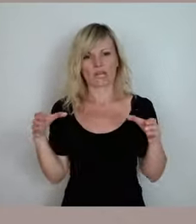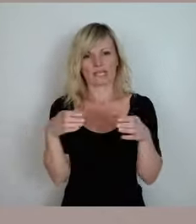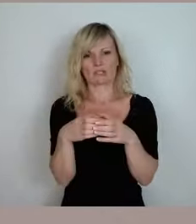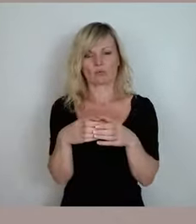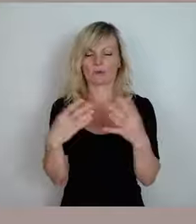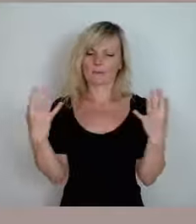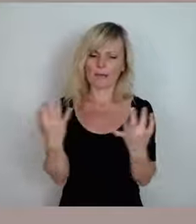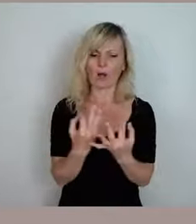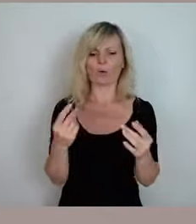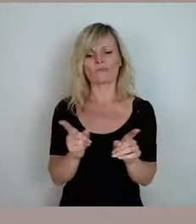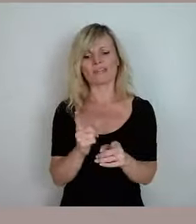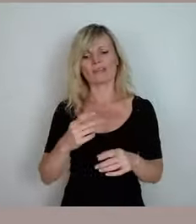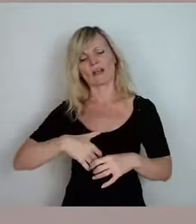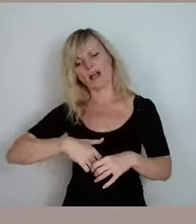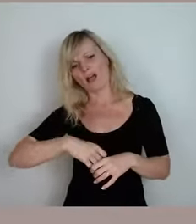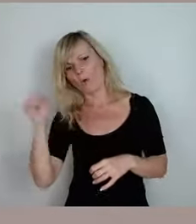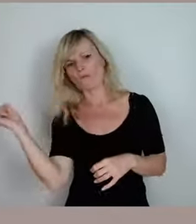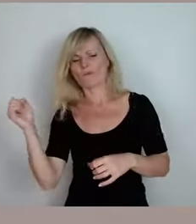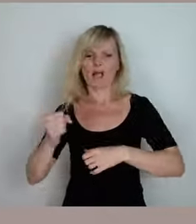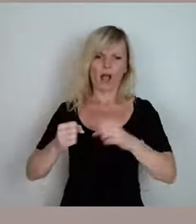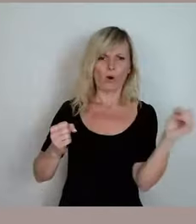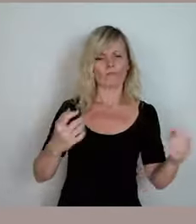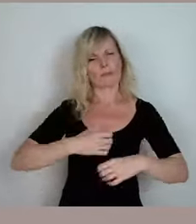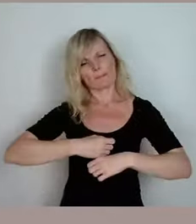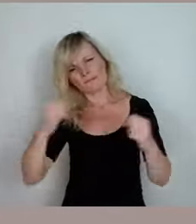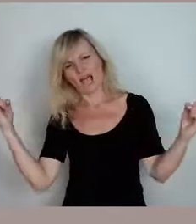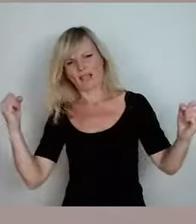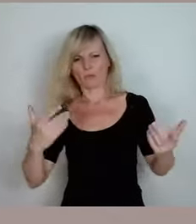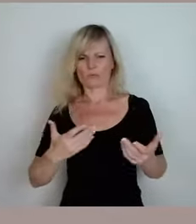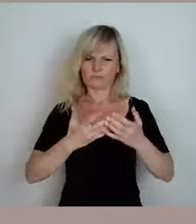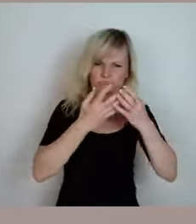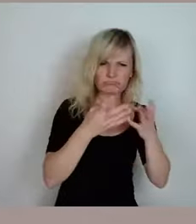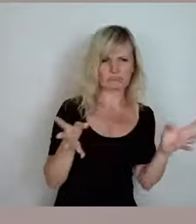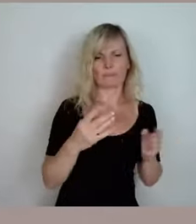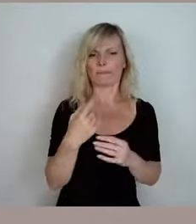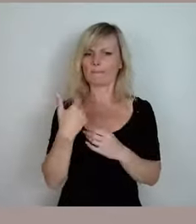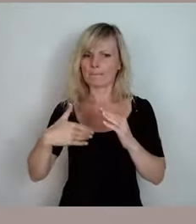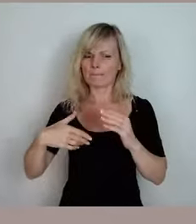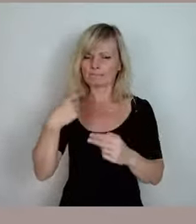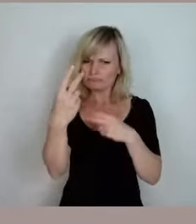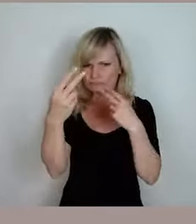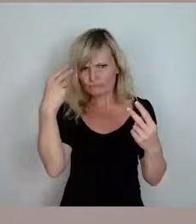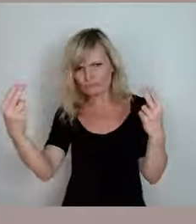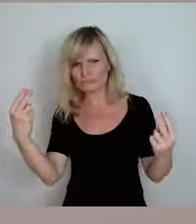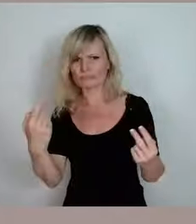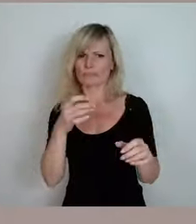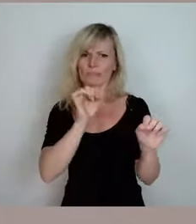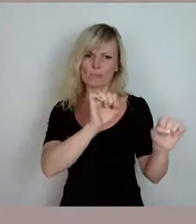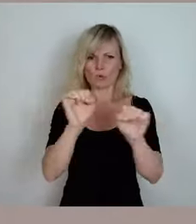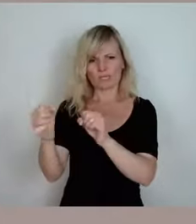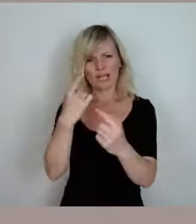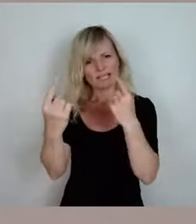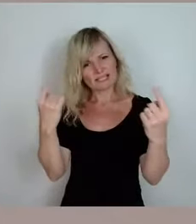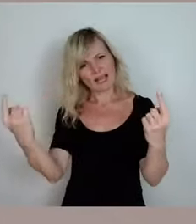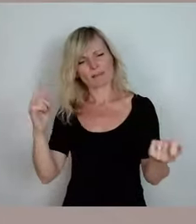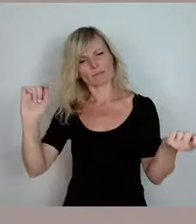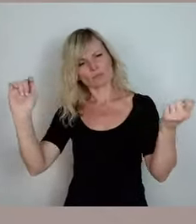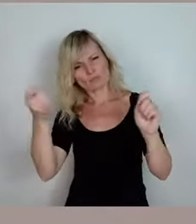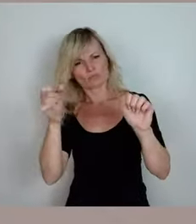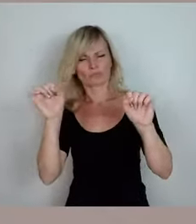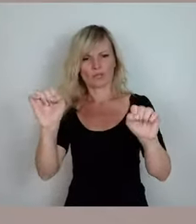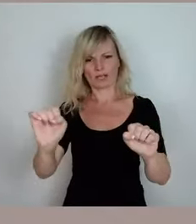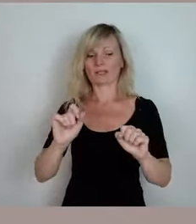aufzubrechen und wieder den Leuten mehr eigene Möglichkeiten zu geben. Aber insgesamt